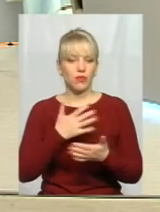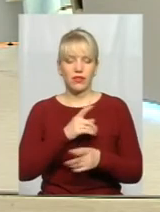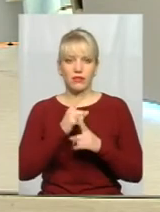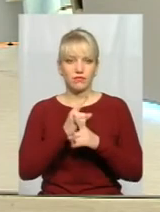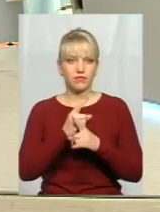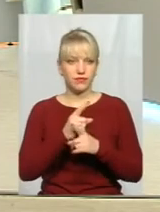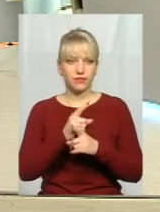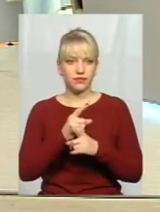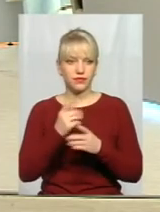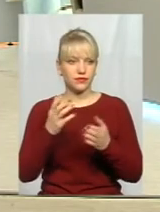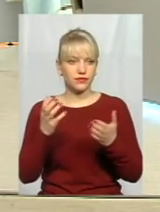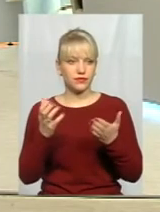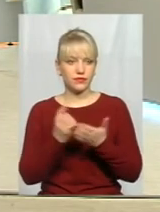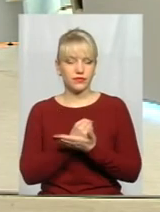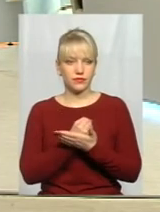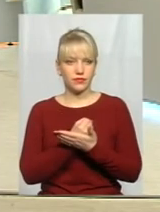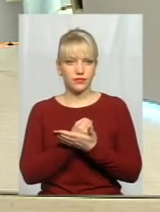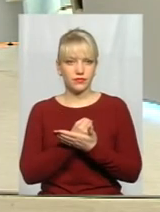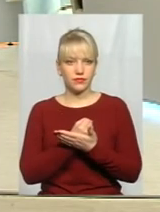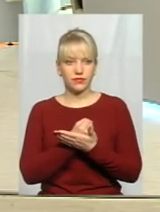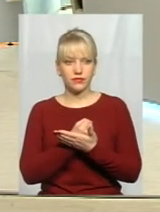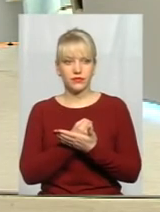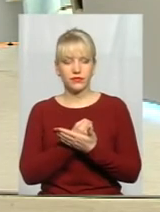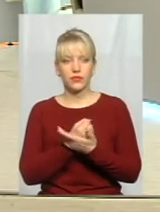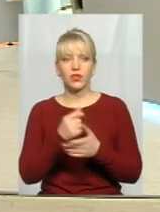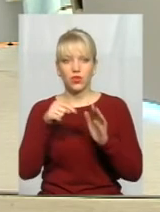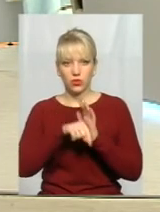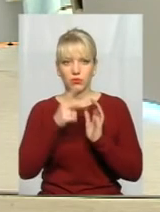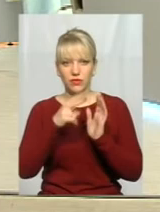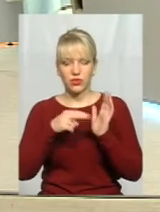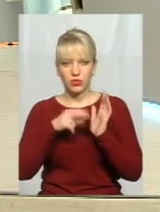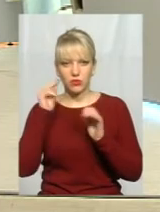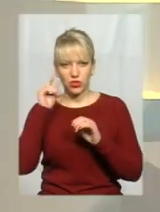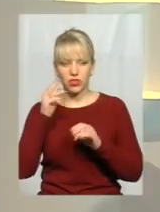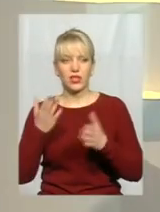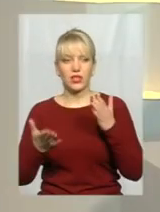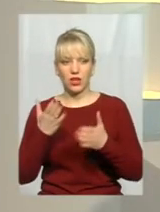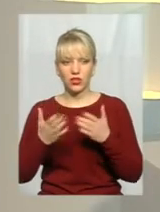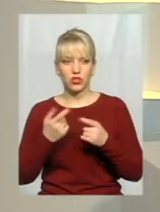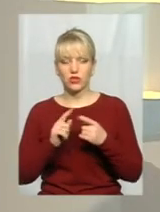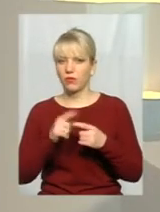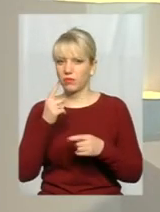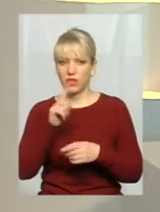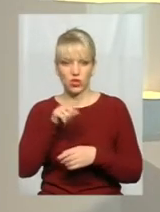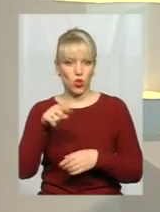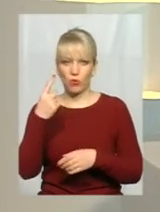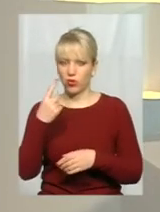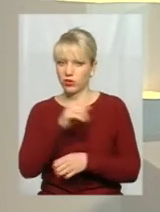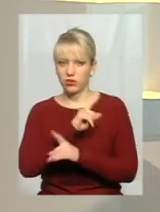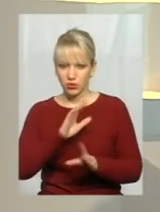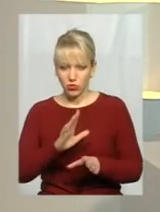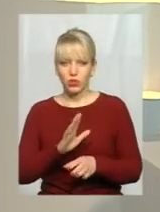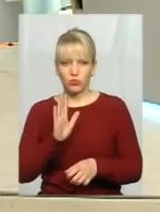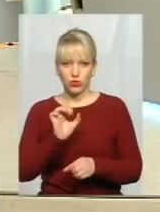сесії... Тобто 27-го числа, якщо це питання буде не стояти, знову першим буде... розуміємо методи